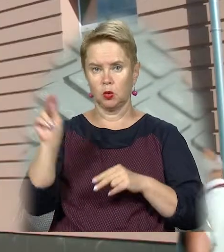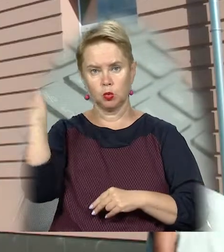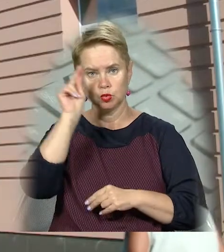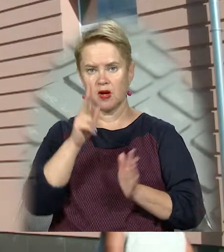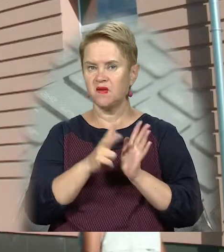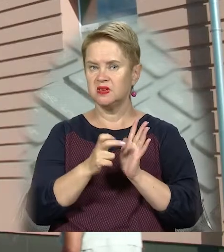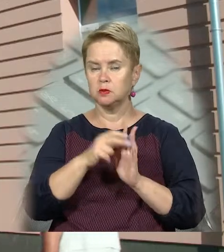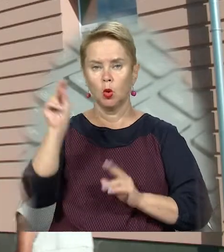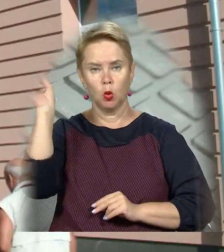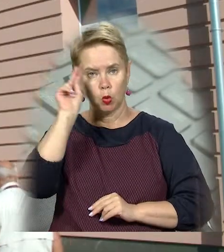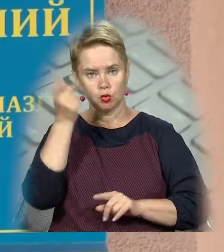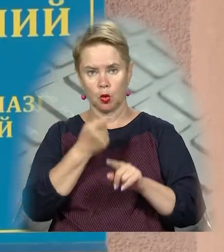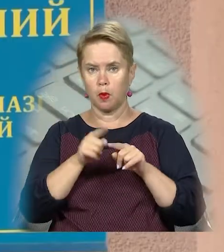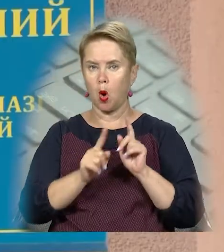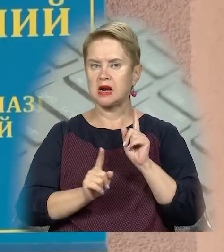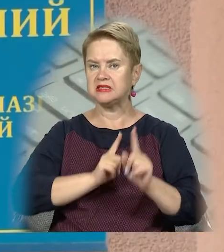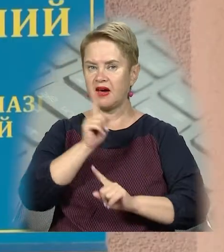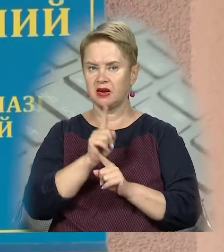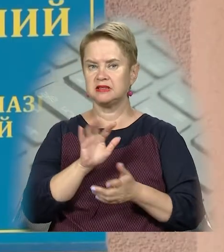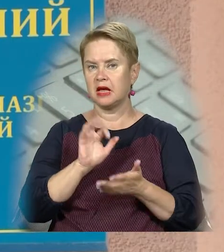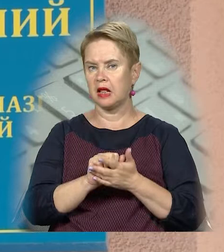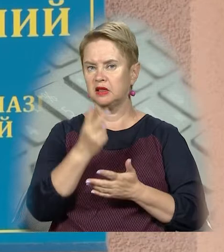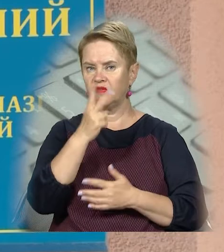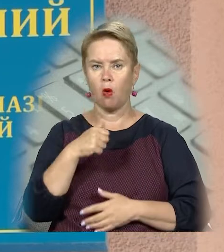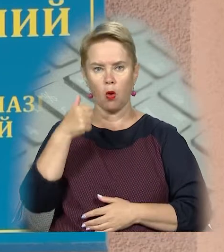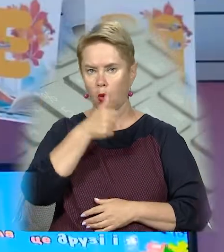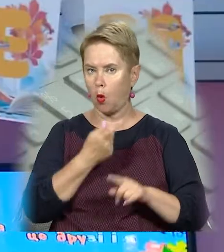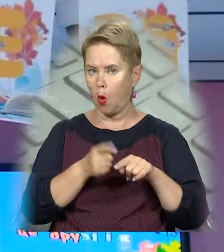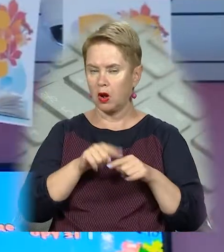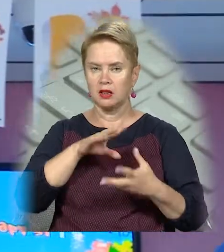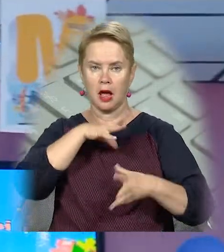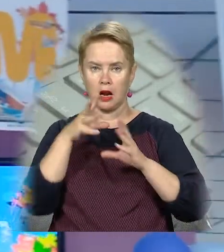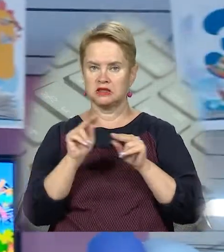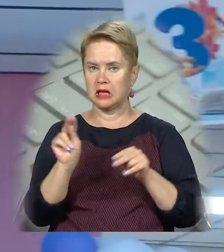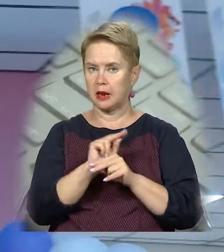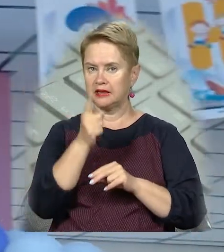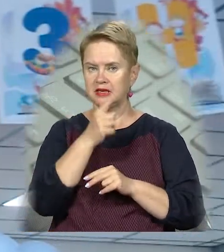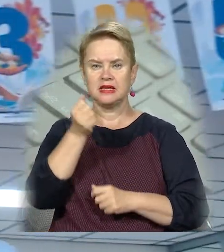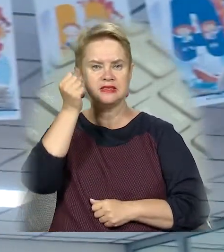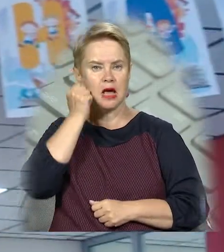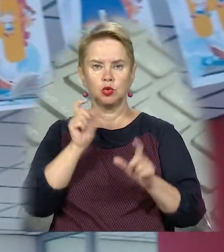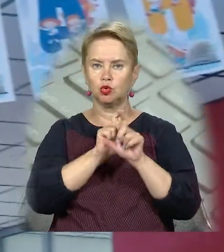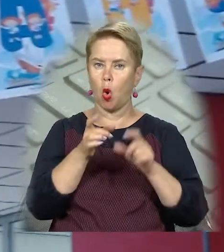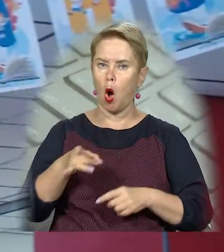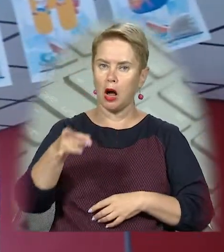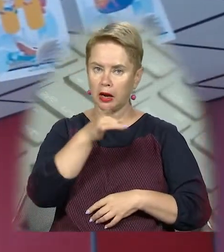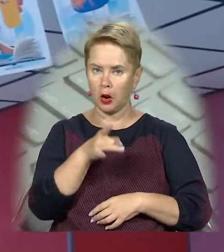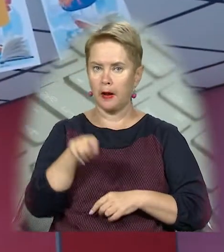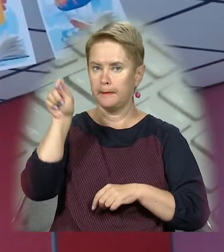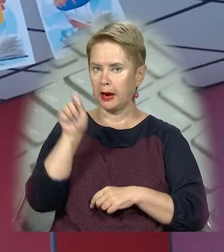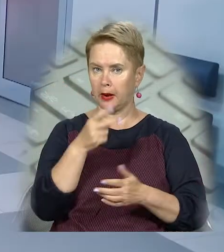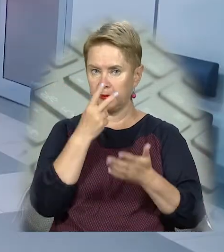тут вчаться 800 учнів. Процес реставрації зайняв близько двох років на результат ремонту однієї з найстаріших шкіл регіону.